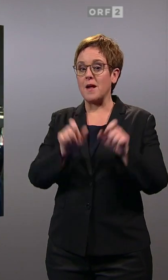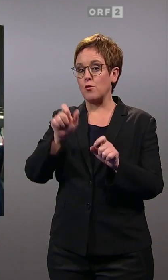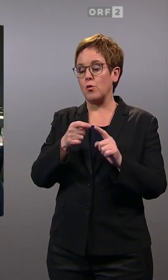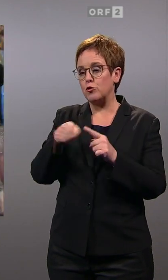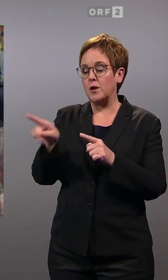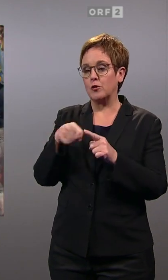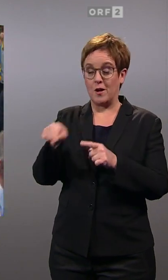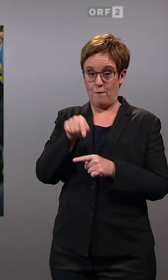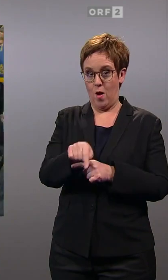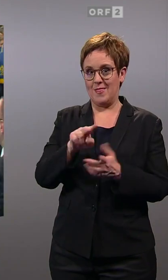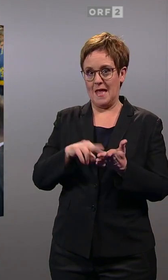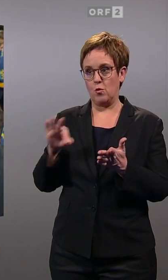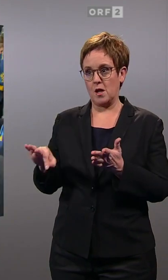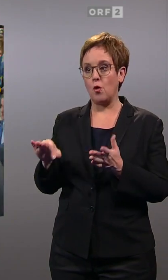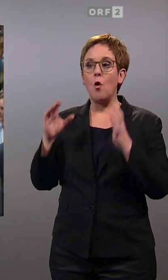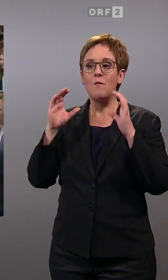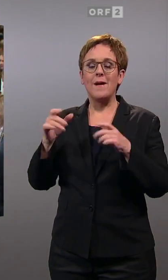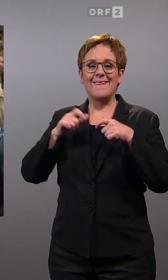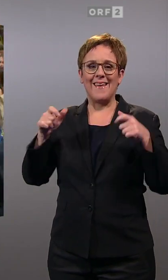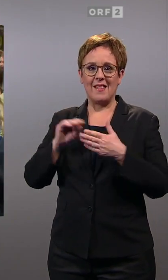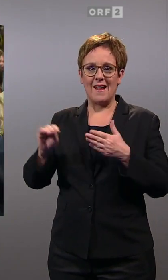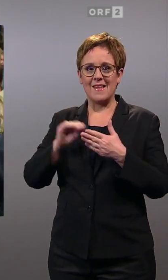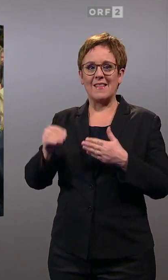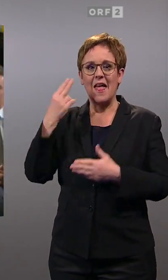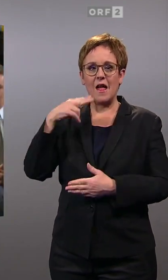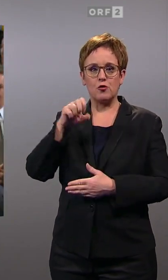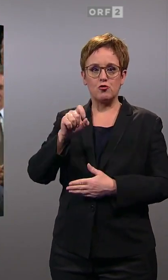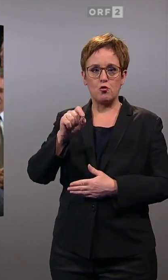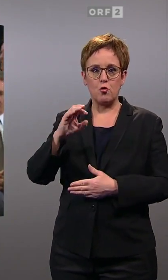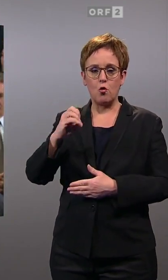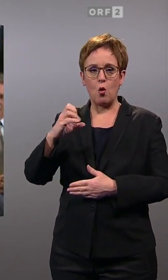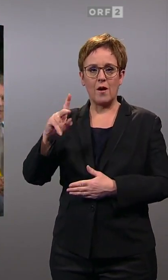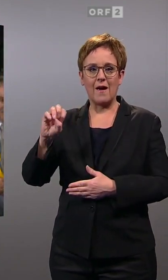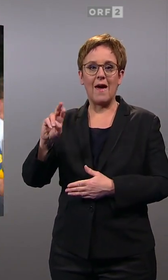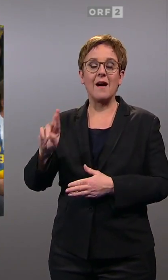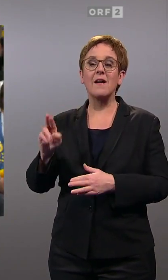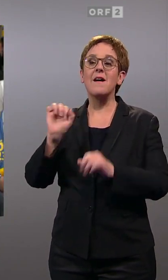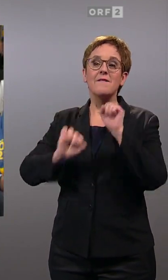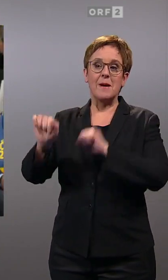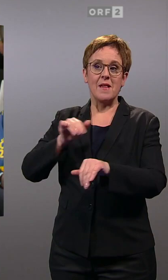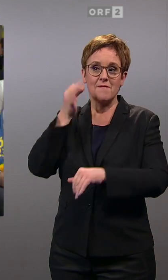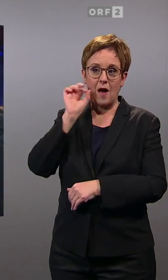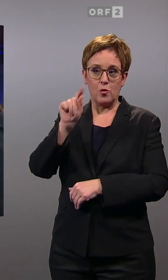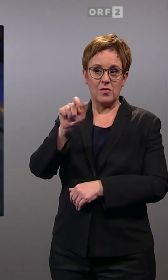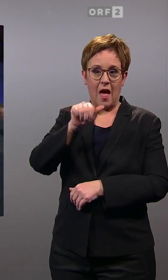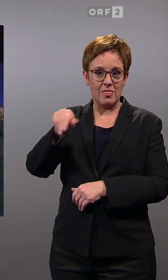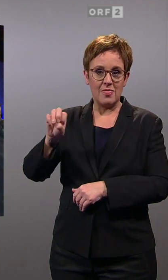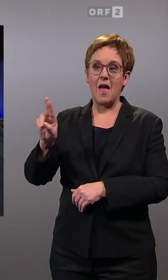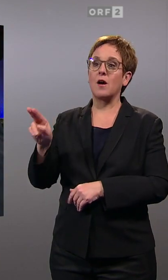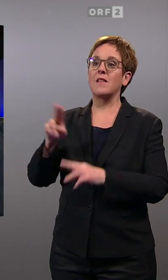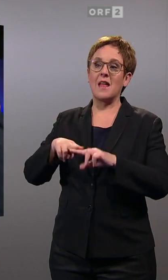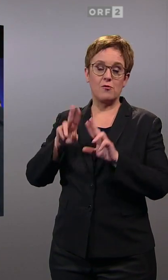Niederösterreich. ÖVP-Generalsekretär Christian Stocker etwa, Verteidigungsministerin Claudia Tanner oder